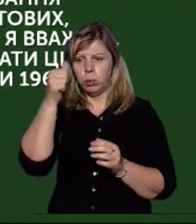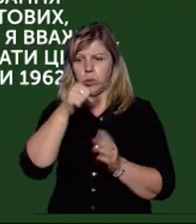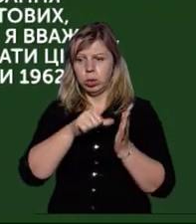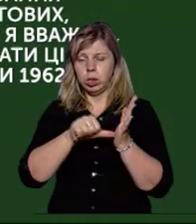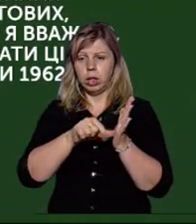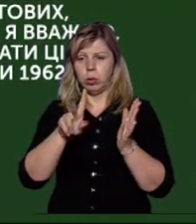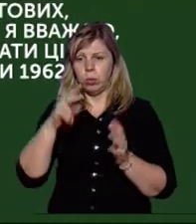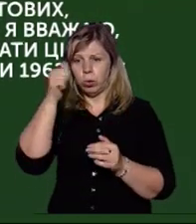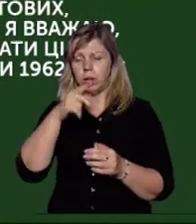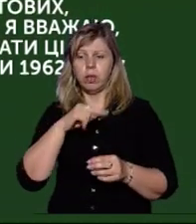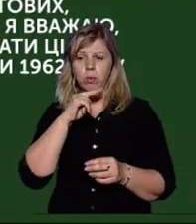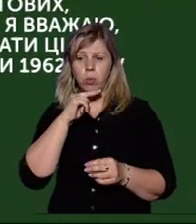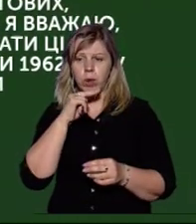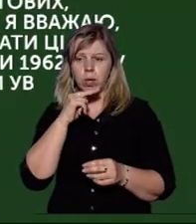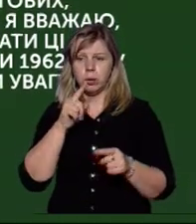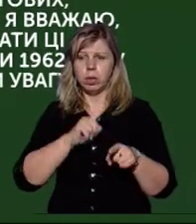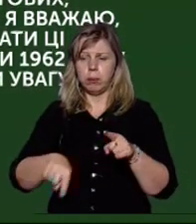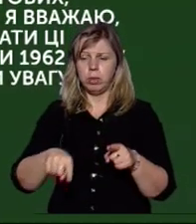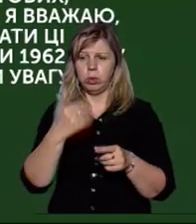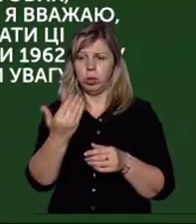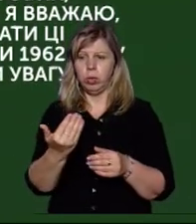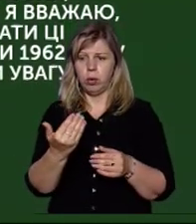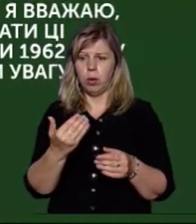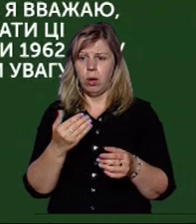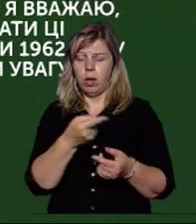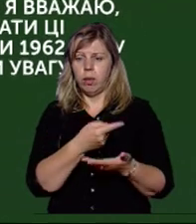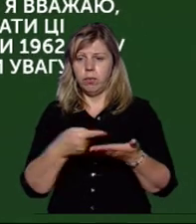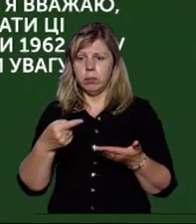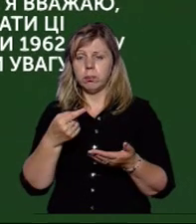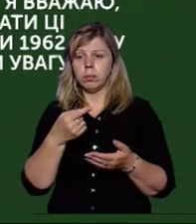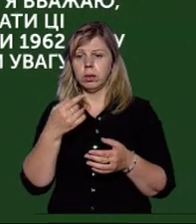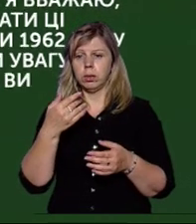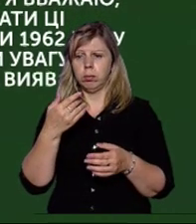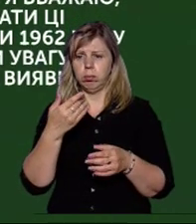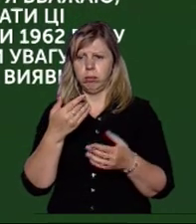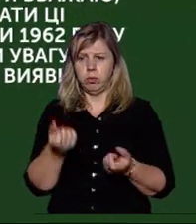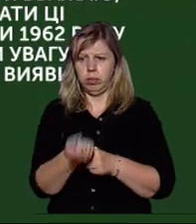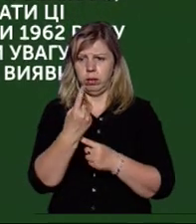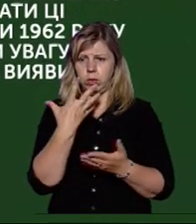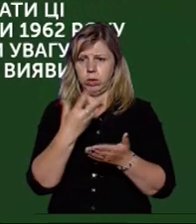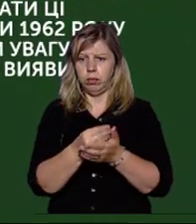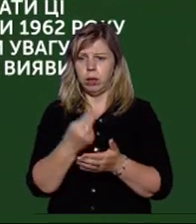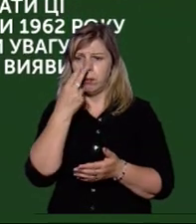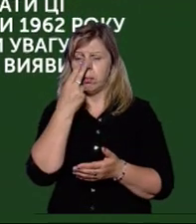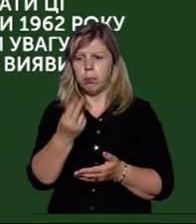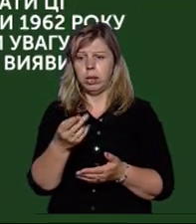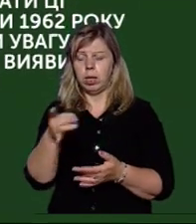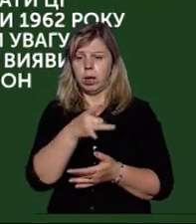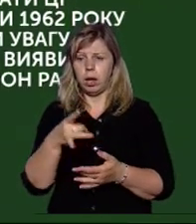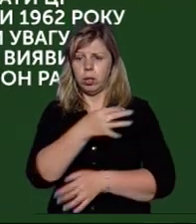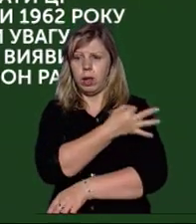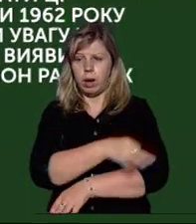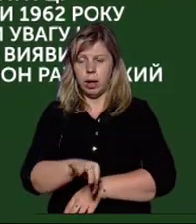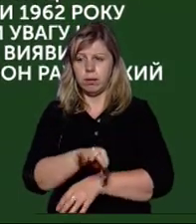районів і звернути увагу на швидку її відміну, як такої, яка виявила свою недоцільність. Ми бачимо район